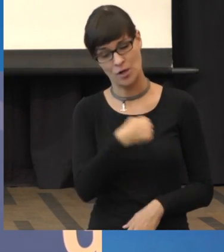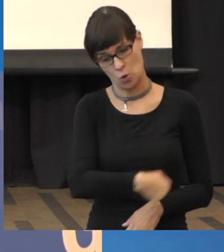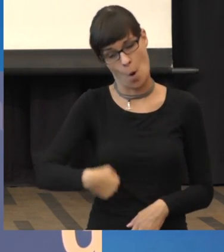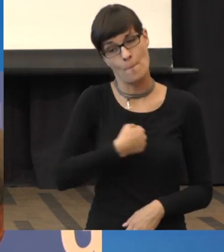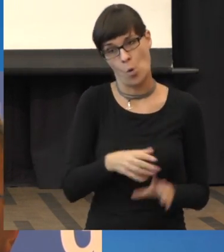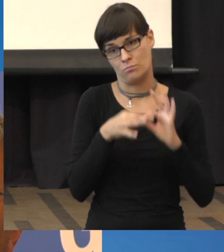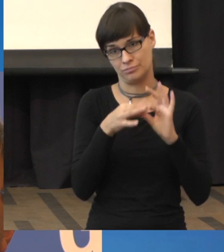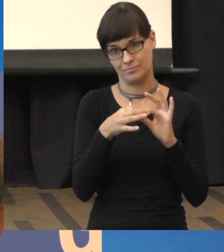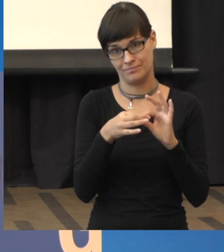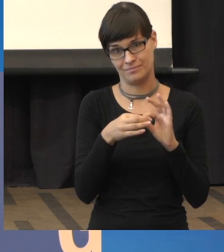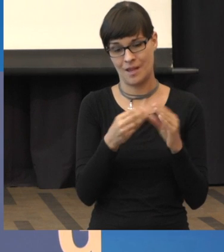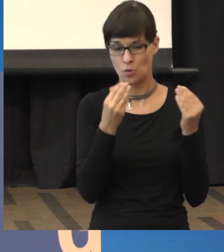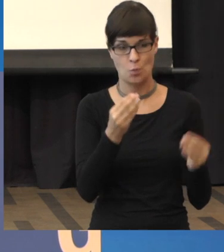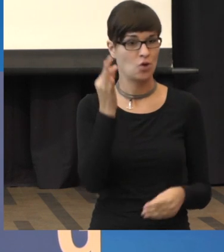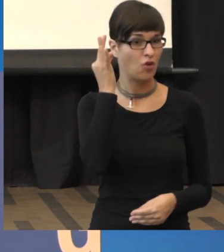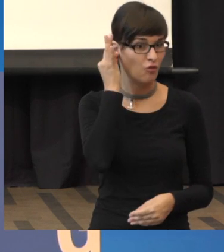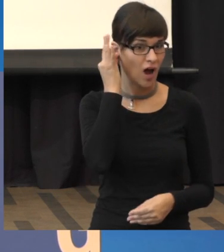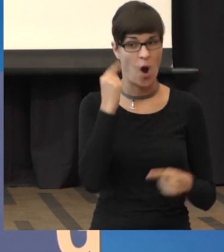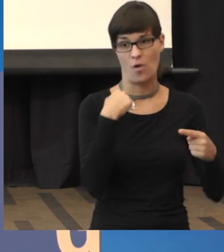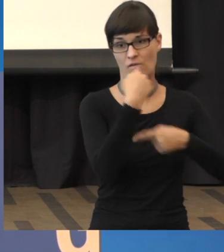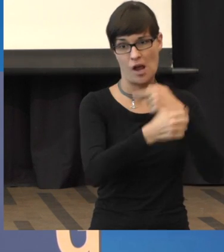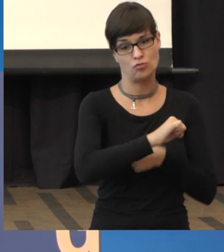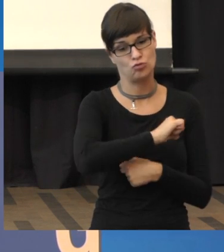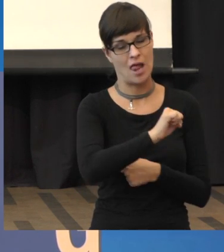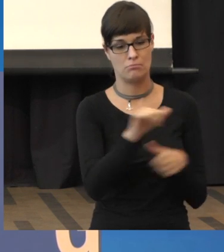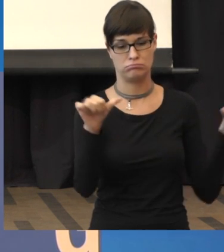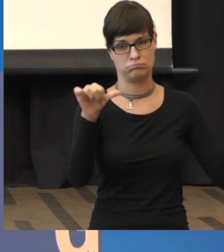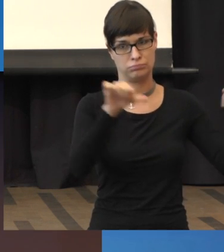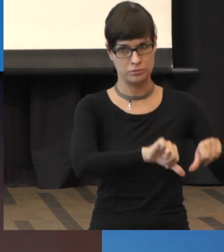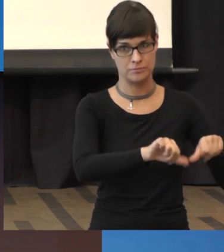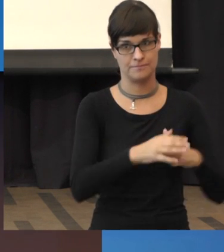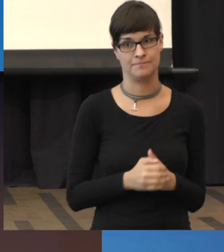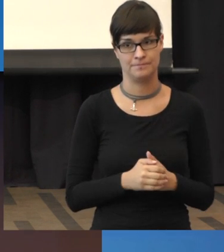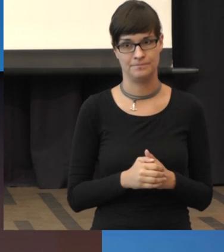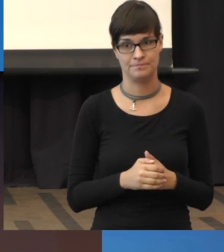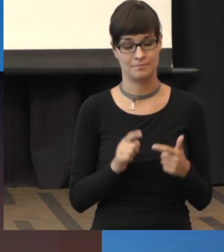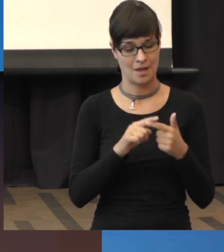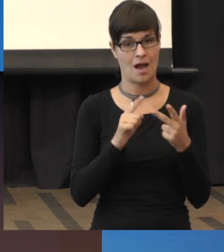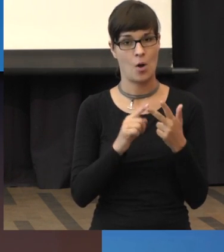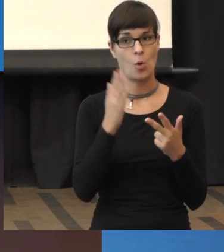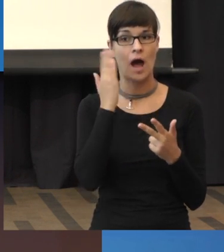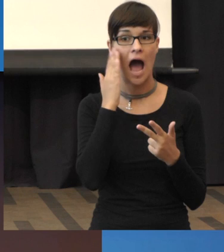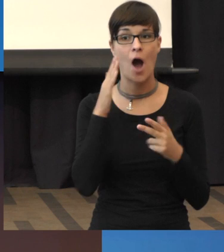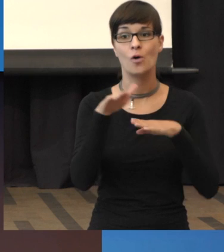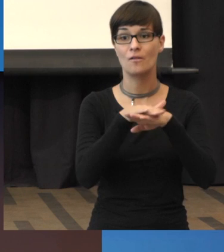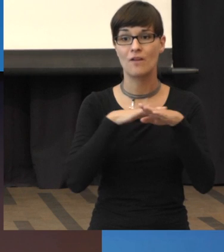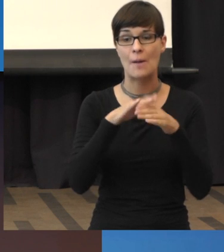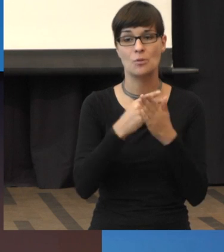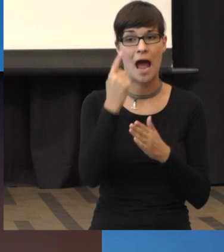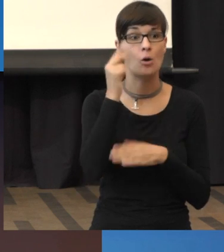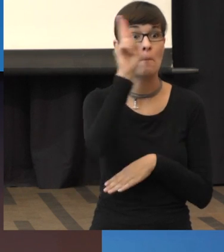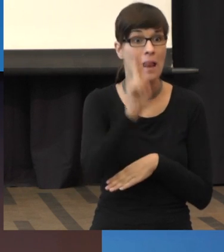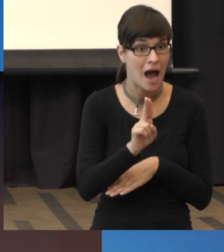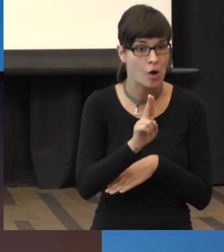Fakt ist, dass Frauen der Verlauf häufig schlechter ist. Die Hautfarbe, blaue Augen sind vermehrt betroffen.